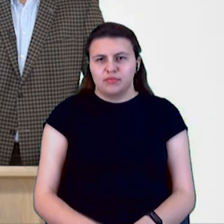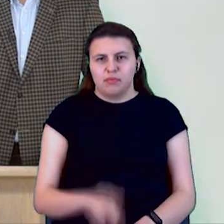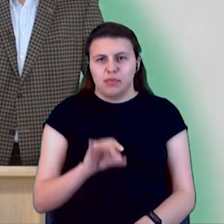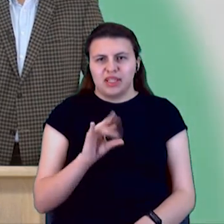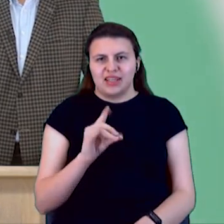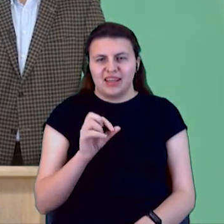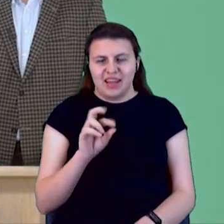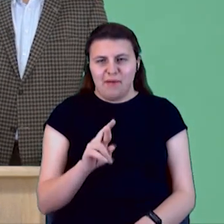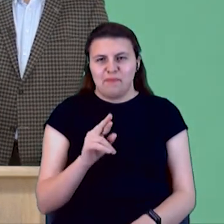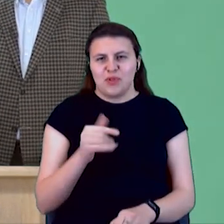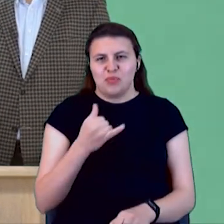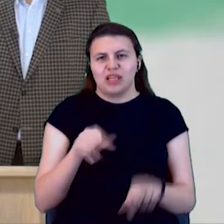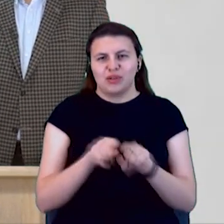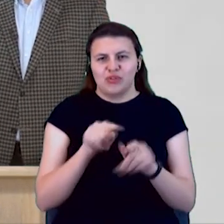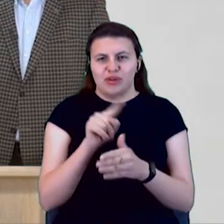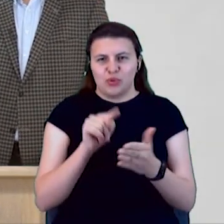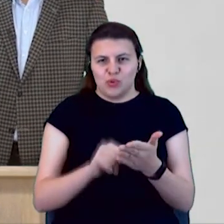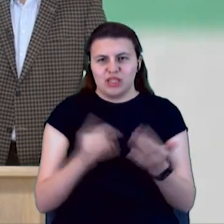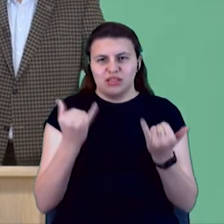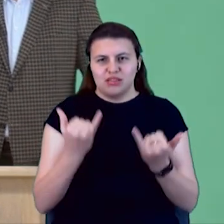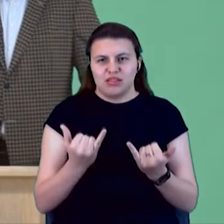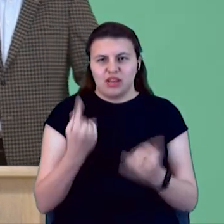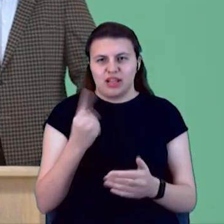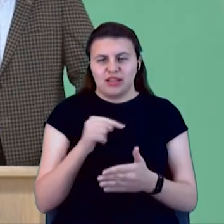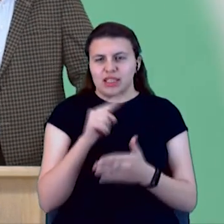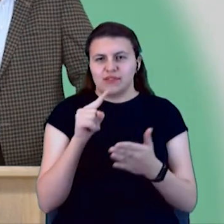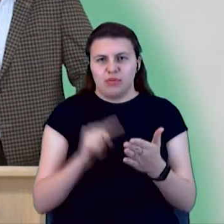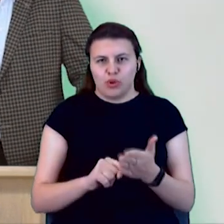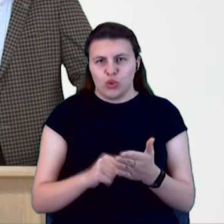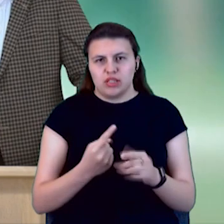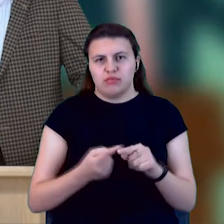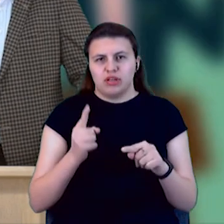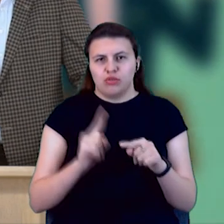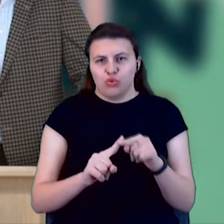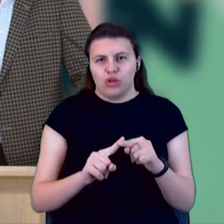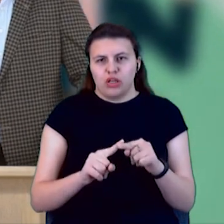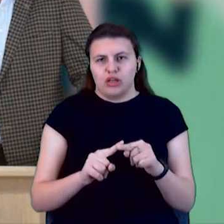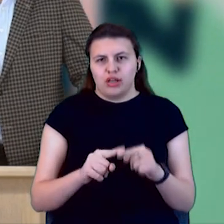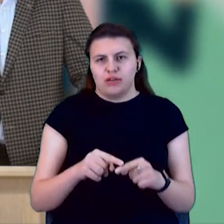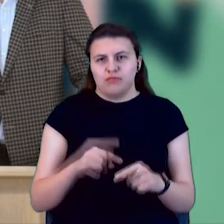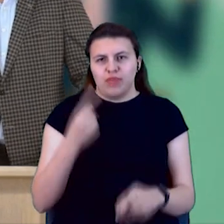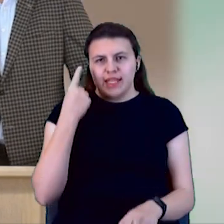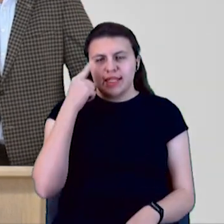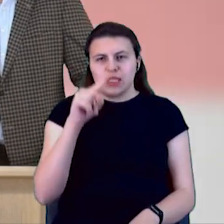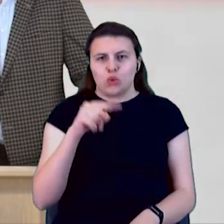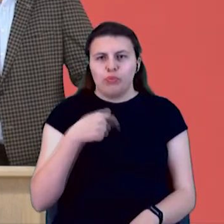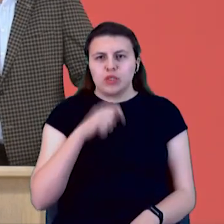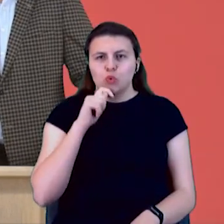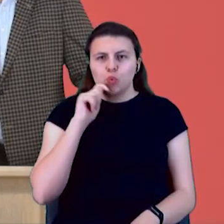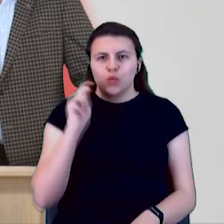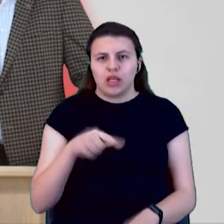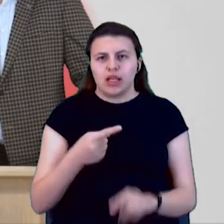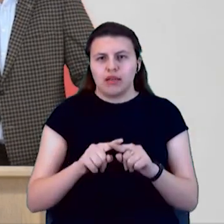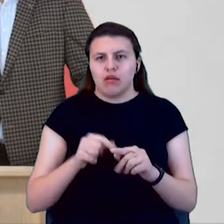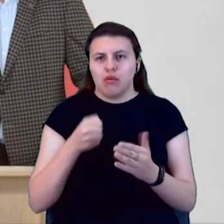у мене такий питання, зараз одним із питань, який ініціює президент України, це пожизненна для